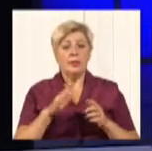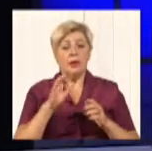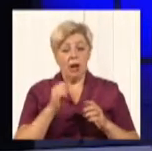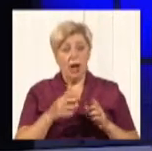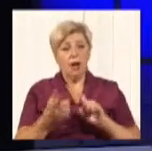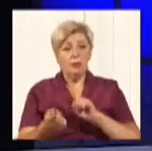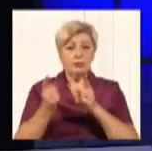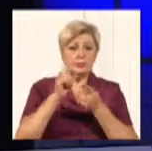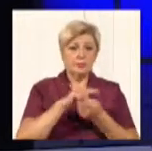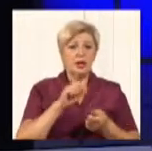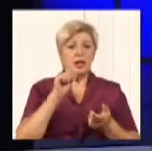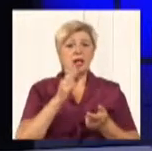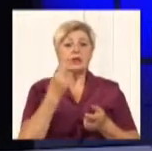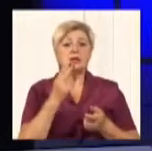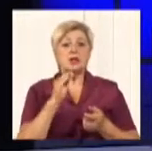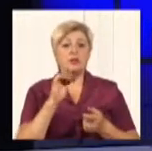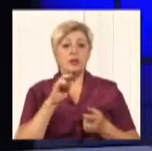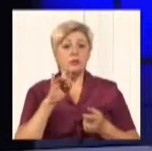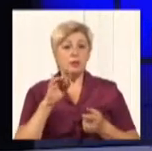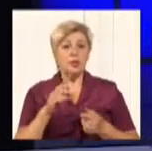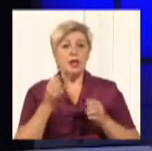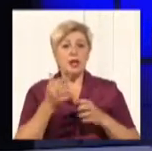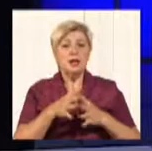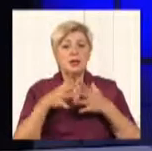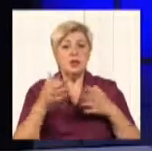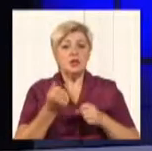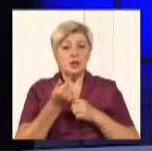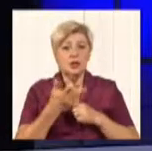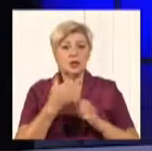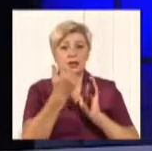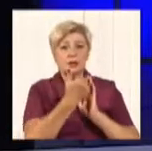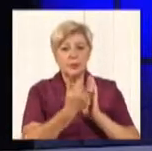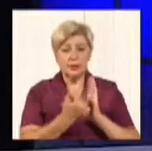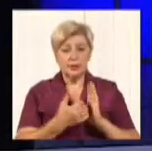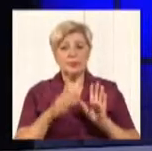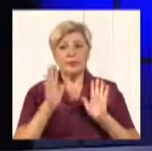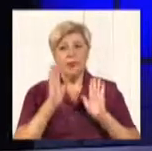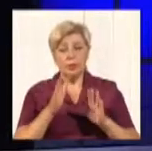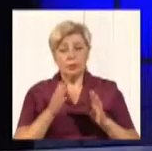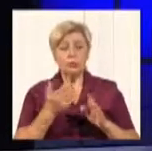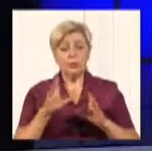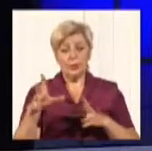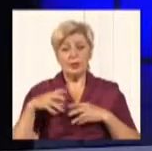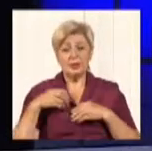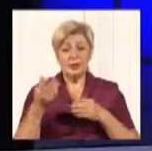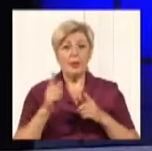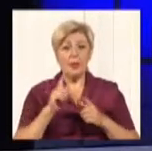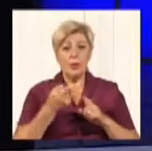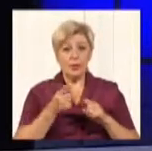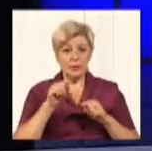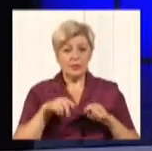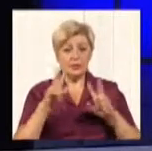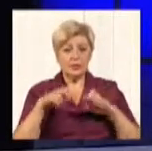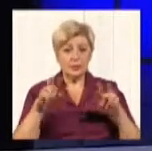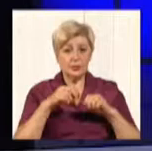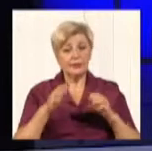телевізійного сигналу і більша кількість програм. Тож, пані Олено, будемо з вами про все це розбиратися. І, по-перше,